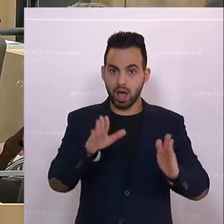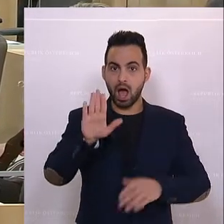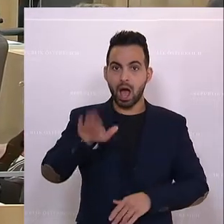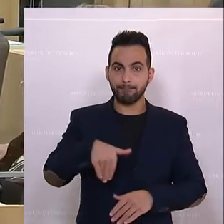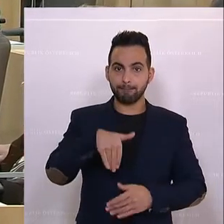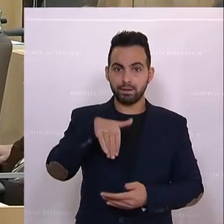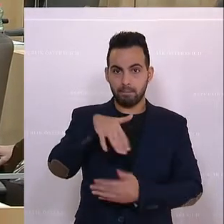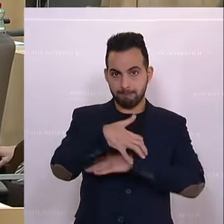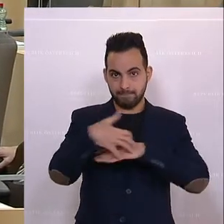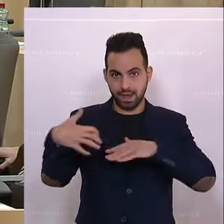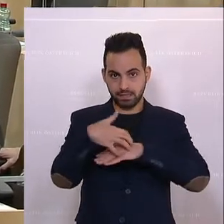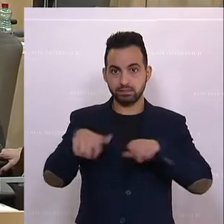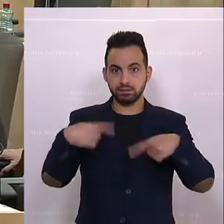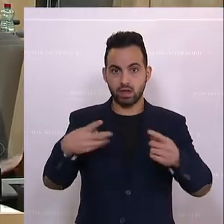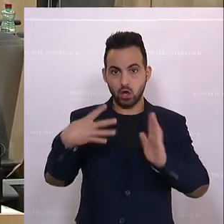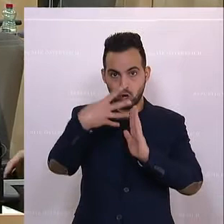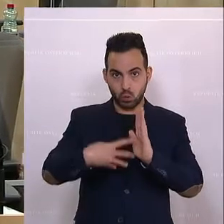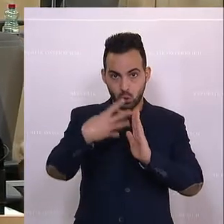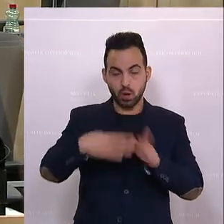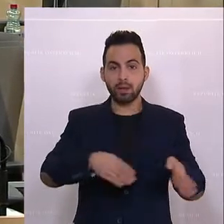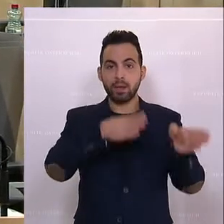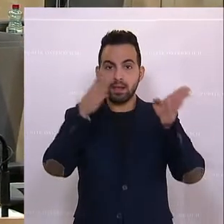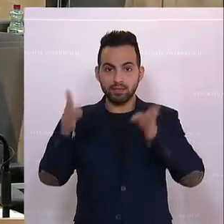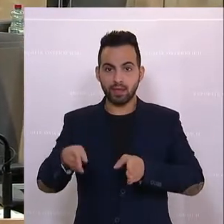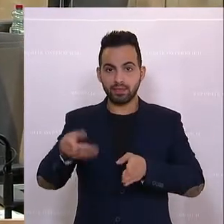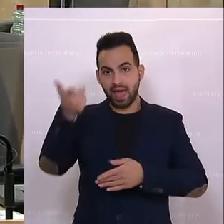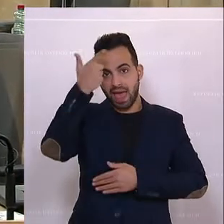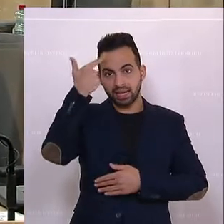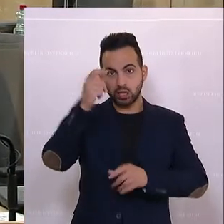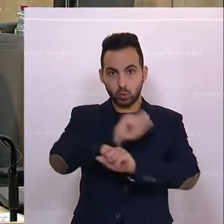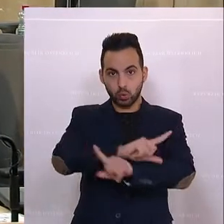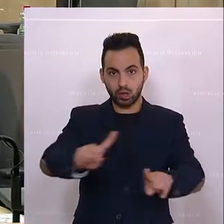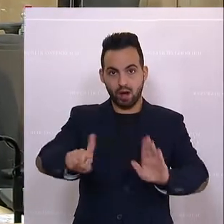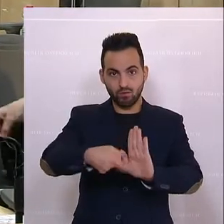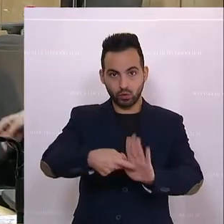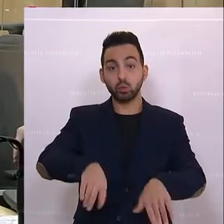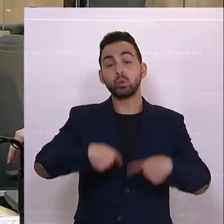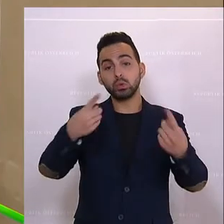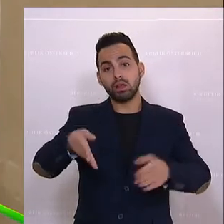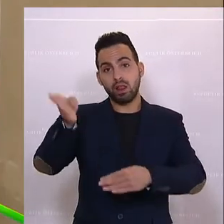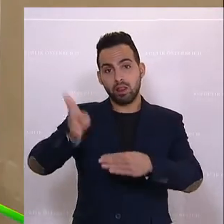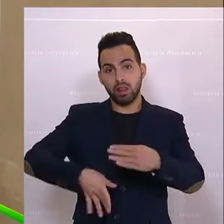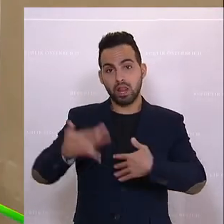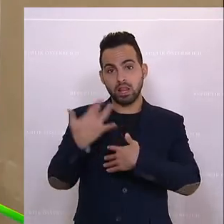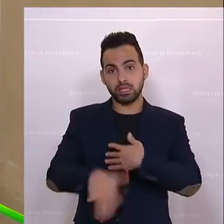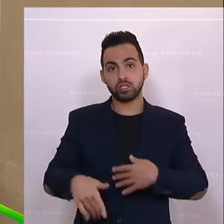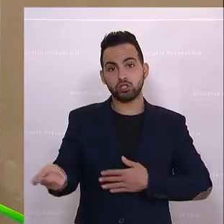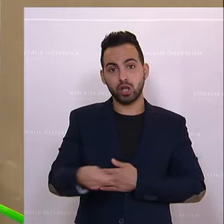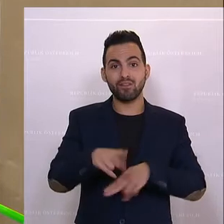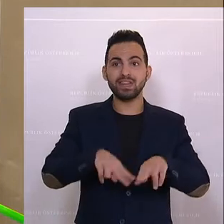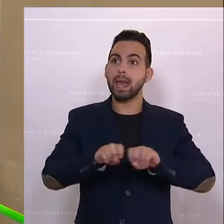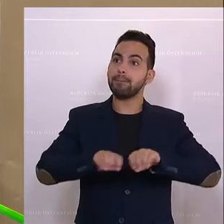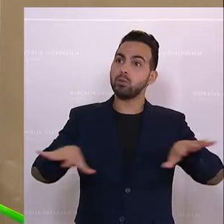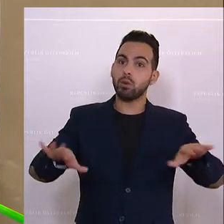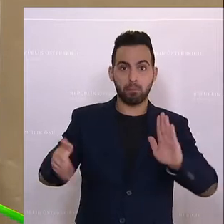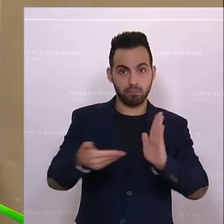Mitte, ab März gibt es Kontrollen, Erinnerungsschreiben mit Impfverforderungen und schlussendlich kann es zu Strafen kommen, wenn es epidemiologisch nötig ist.